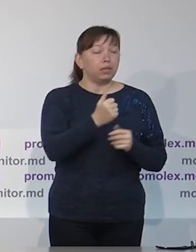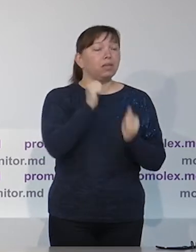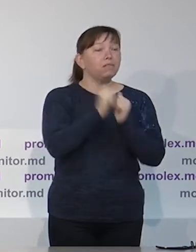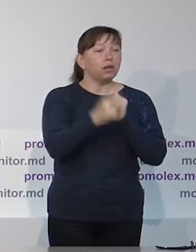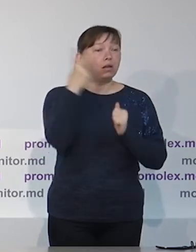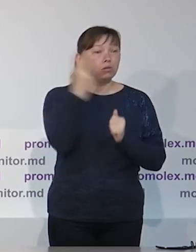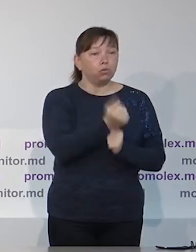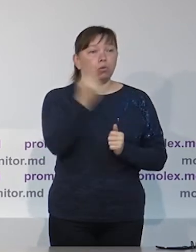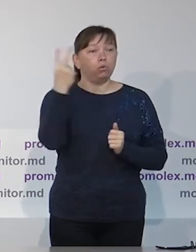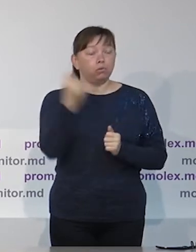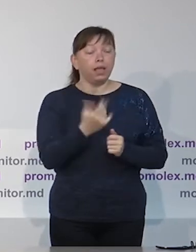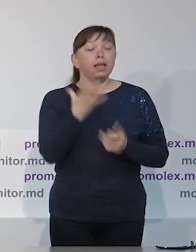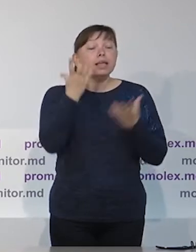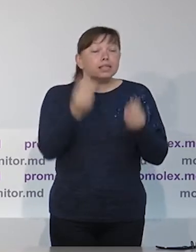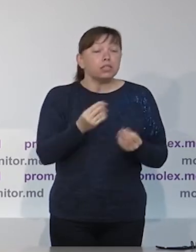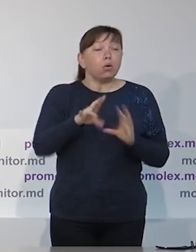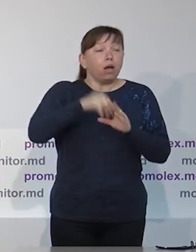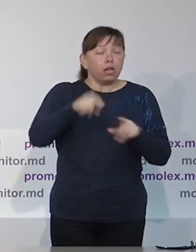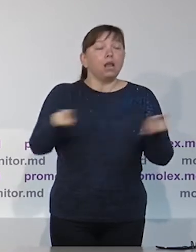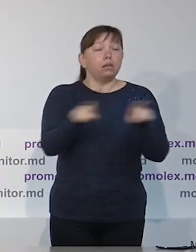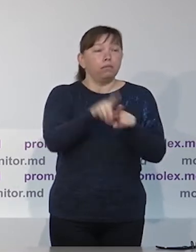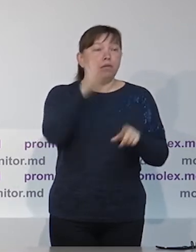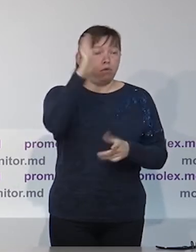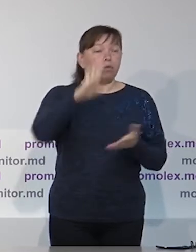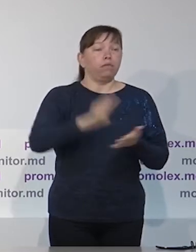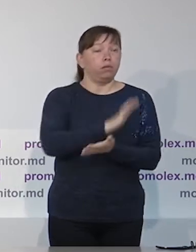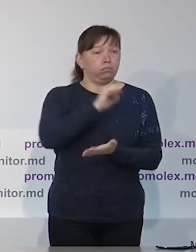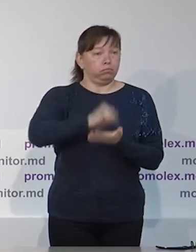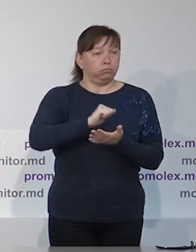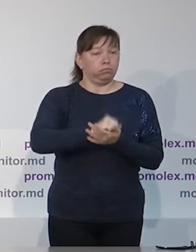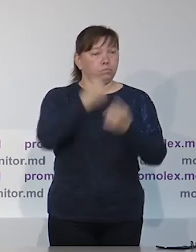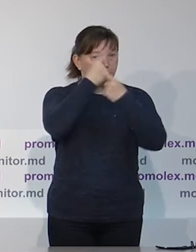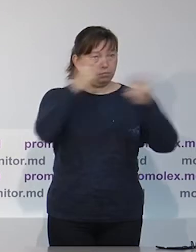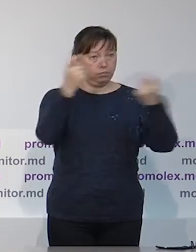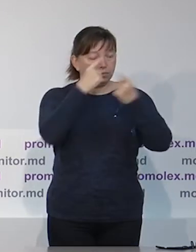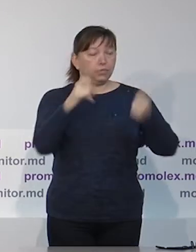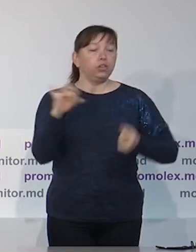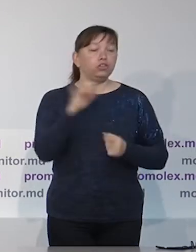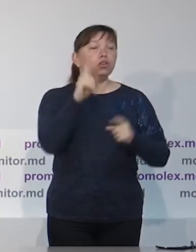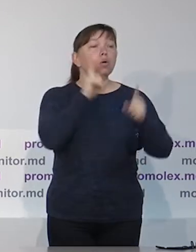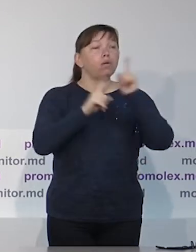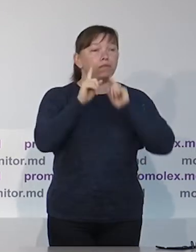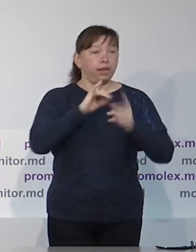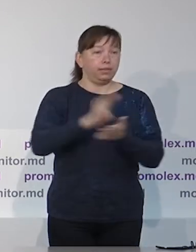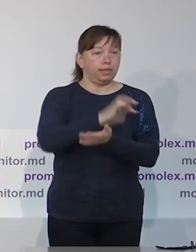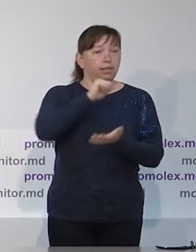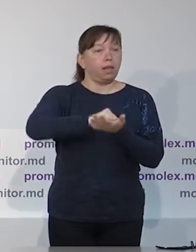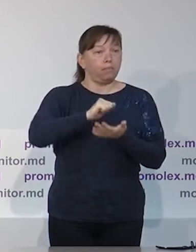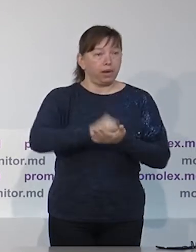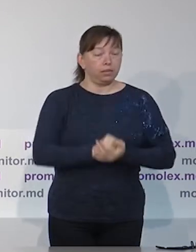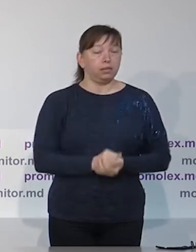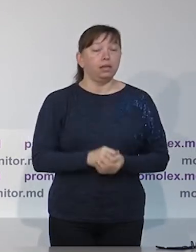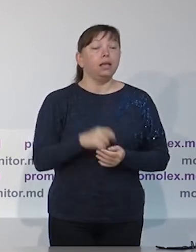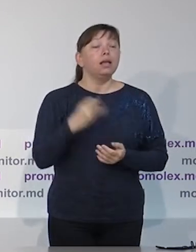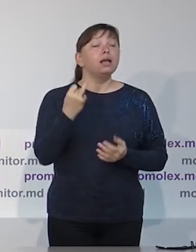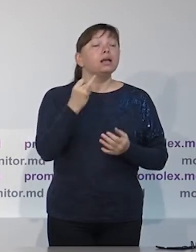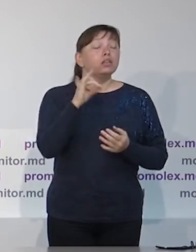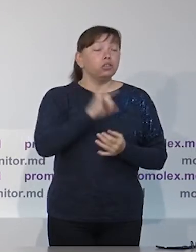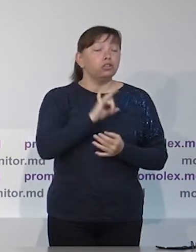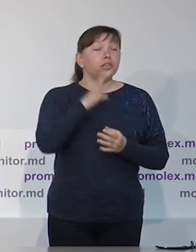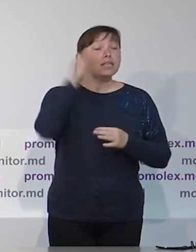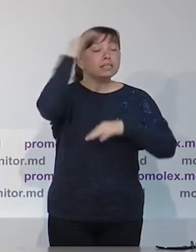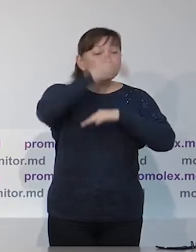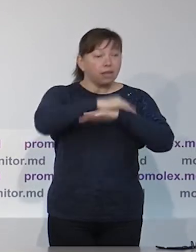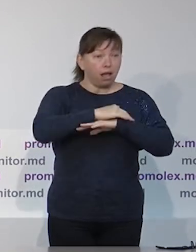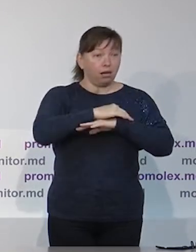которые каждые две недели будут выходить, как я сказал, в день выборов у нас также будут пресс-коммунике и пресс-конференции. Вечером, в